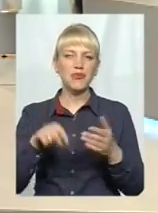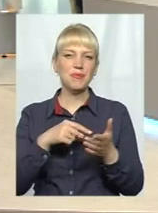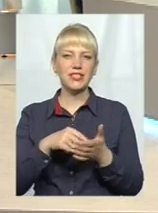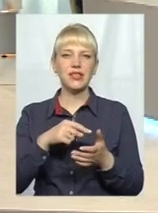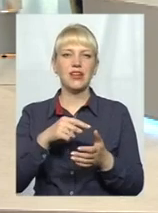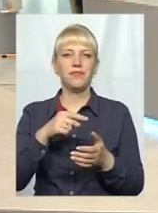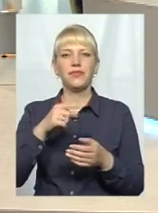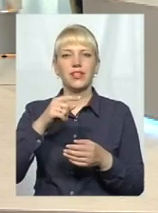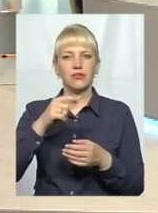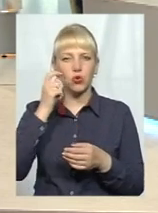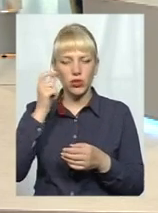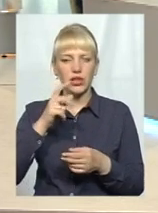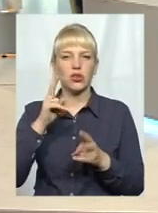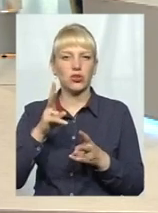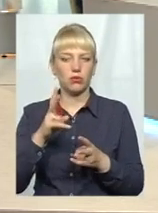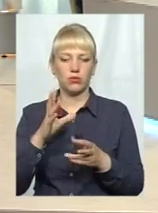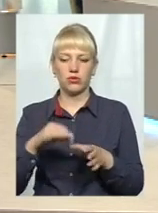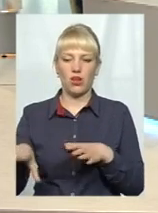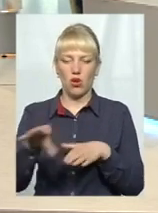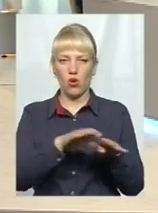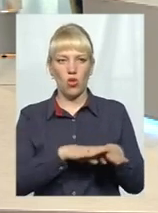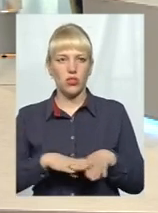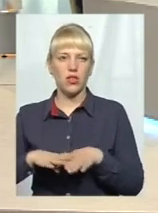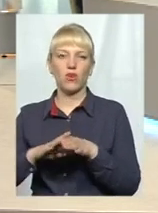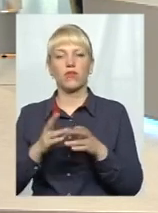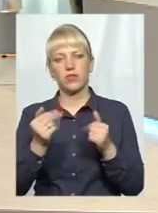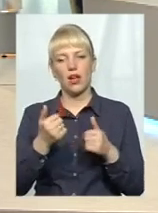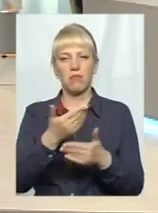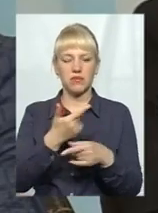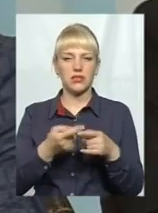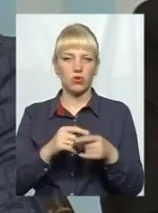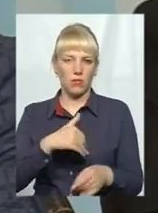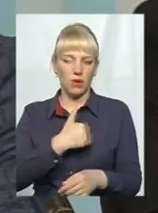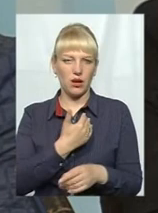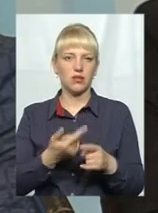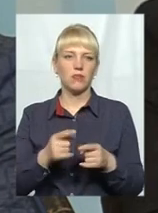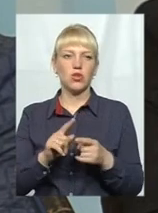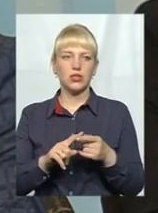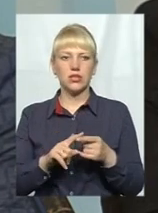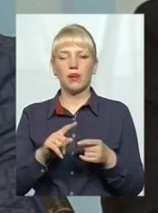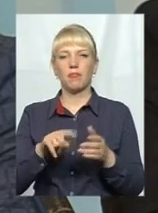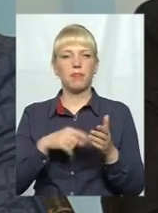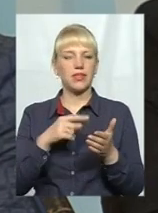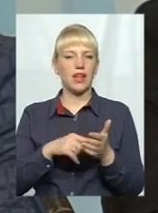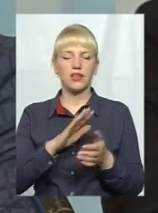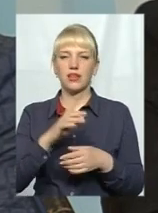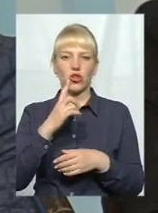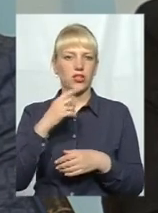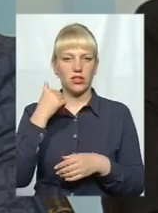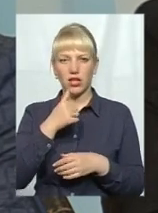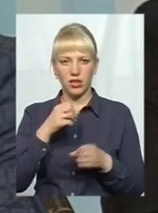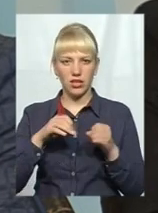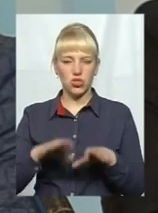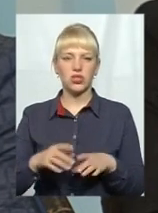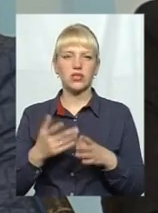всі мафи будуть одного типу. Дай Бог. Ми до цього йдемо. Звичайно, що це не питання, скоріш за все, одного року, тому що...